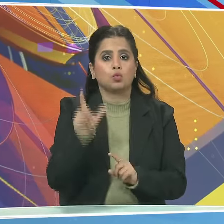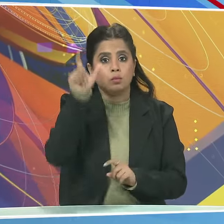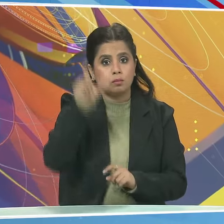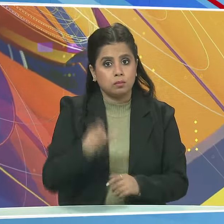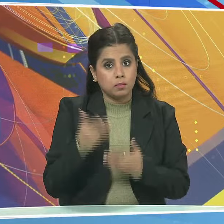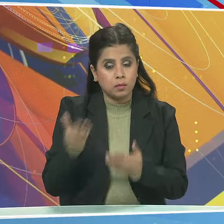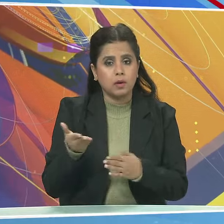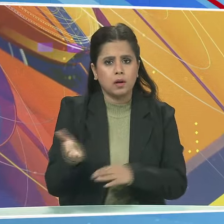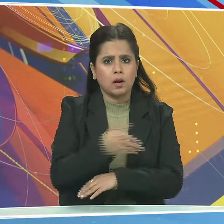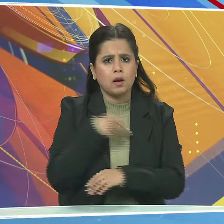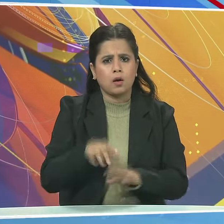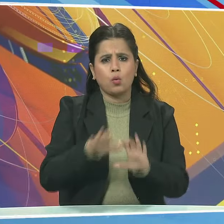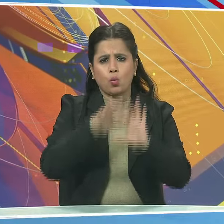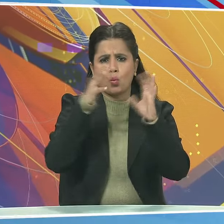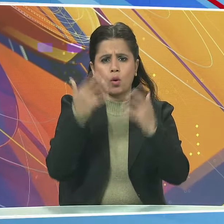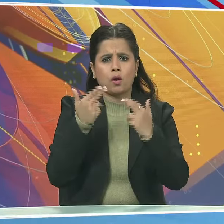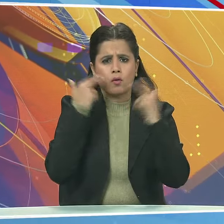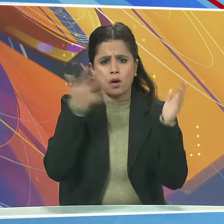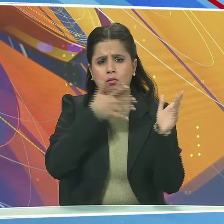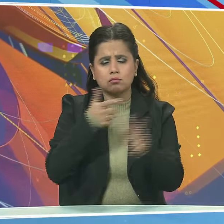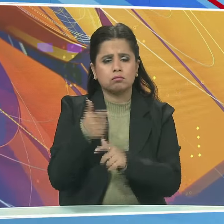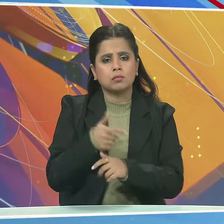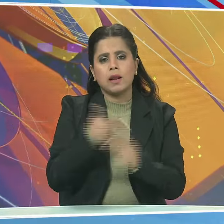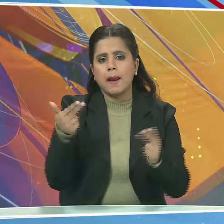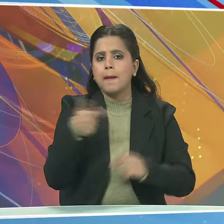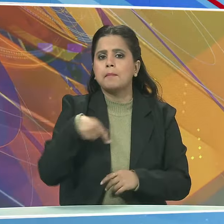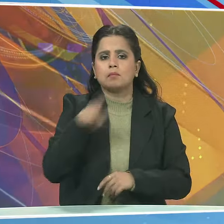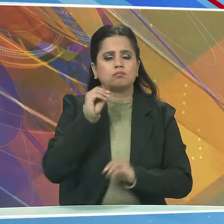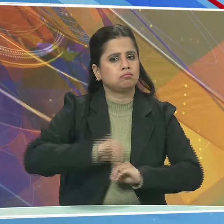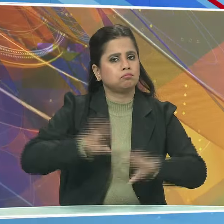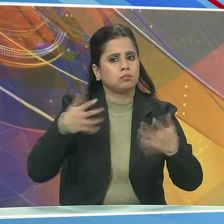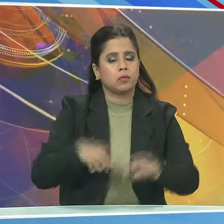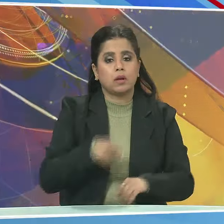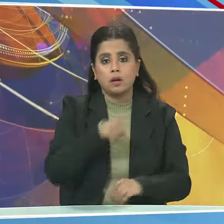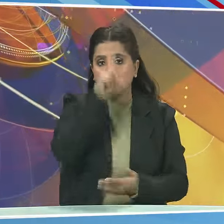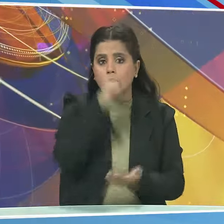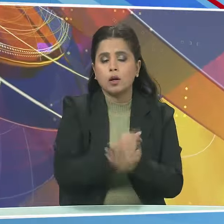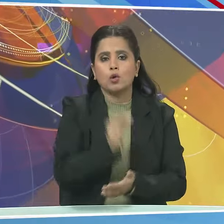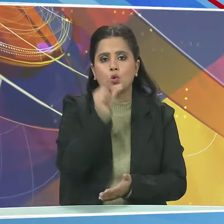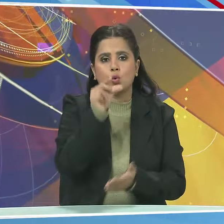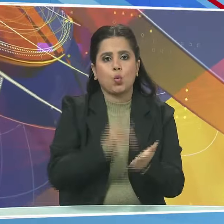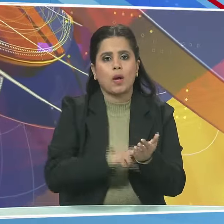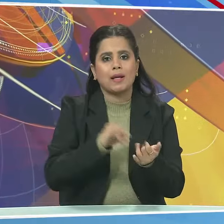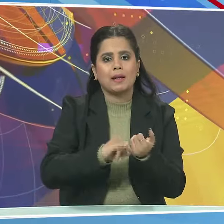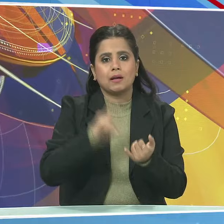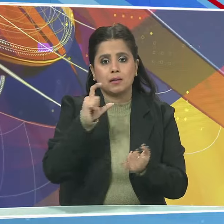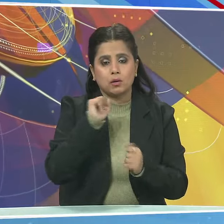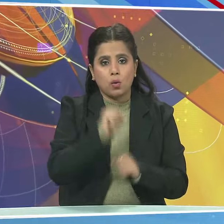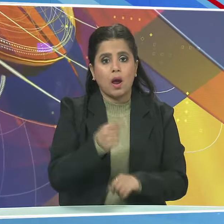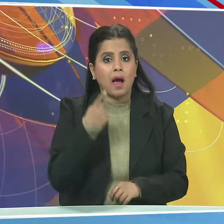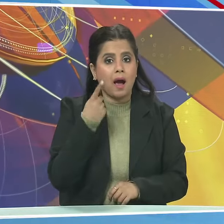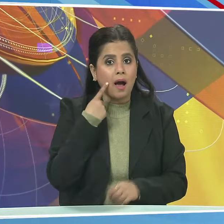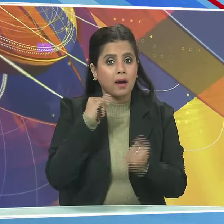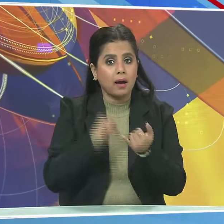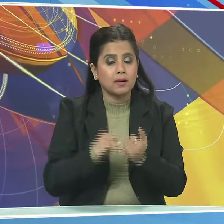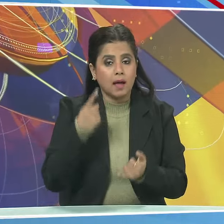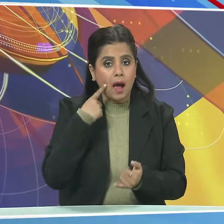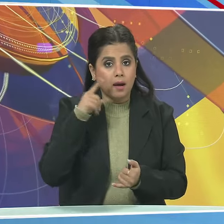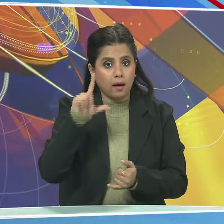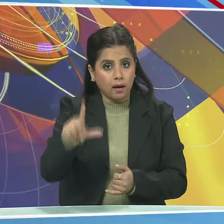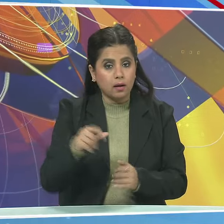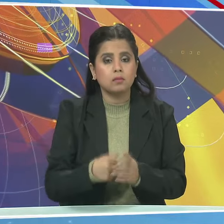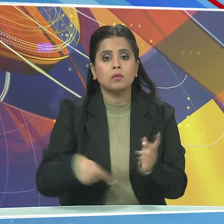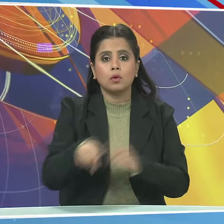को वैश्विक आतंग की घोशित किया ये फैसला UNSC की ISIL